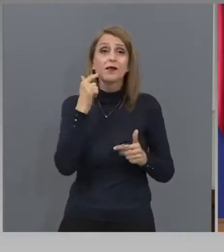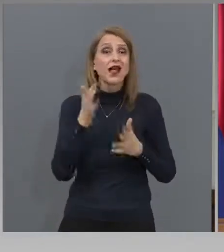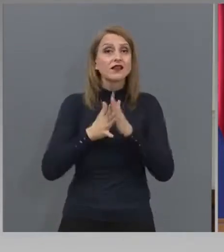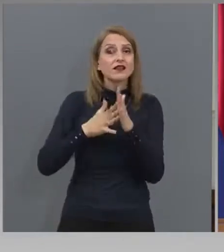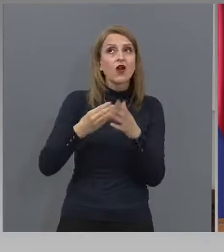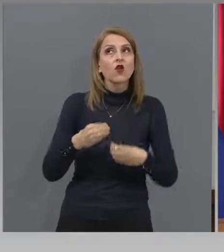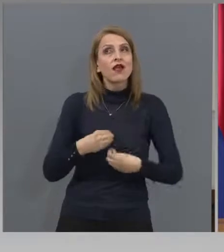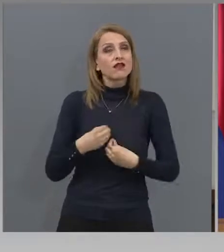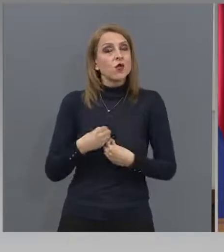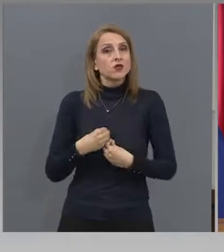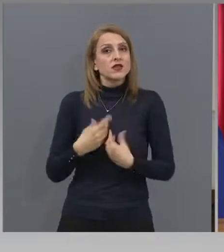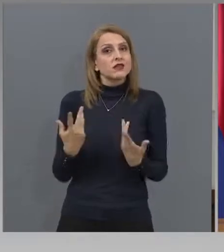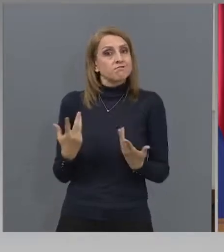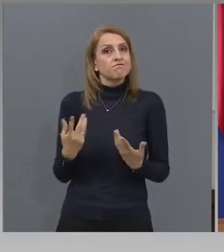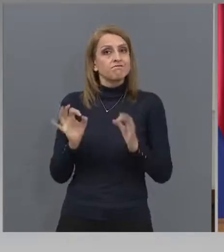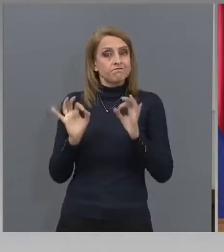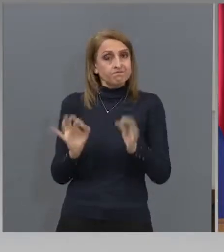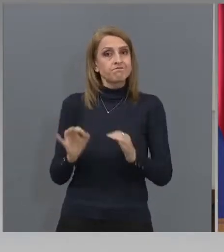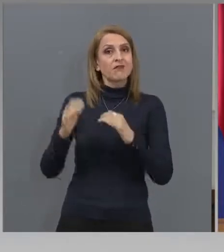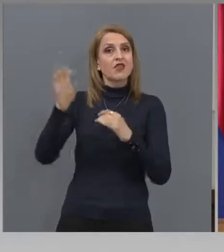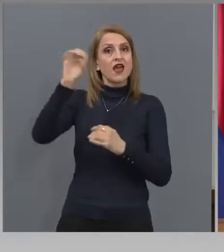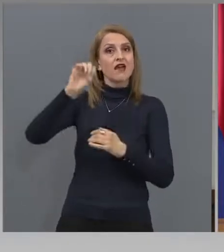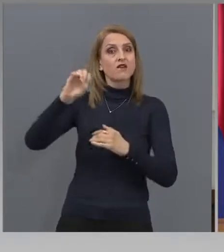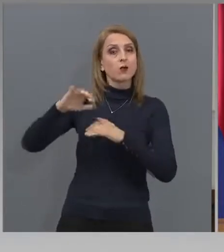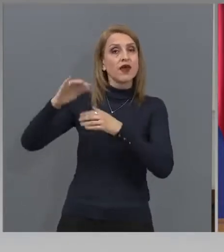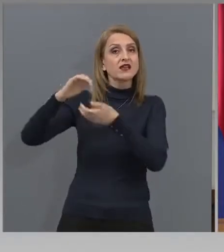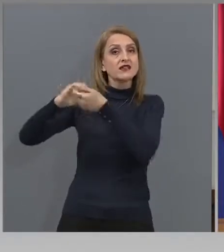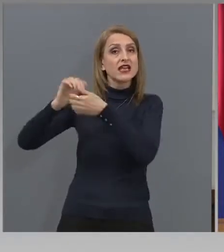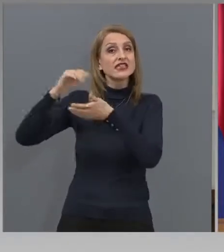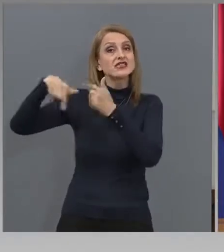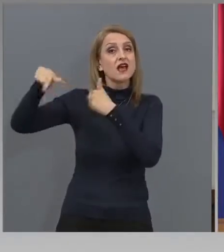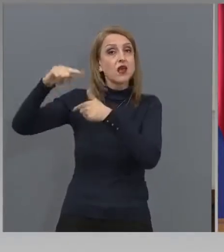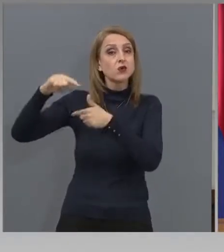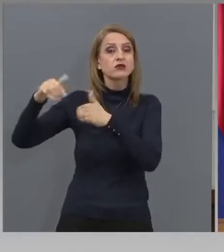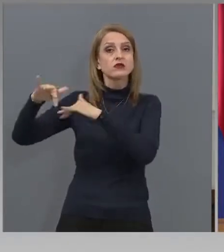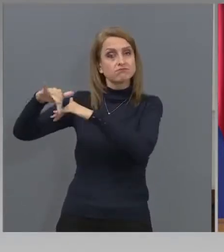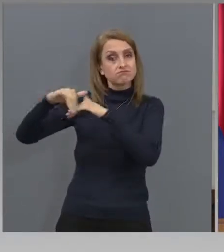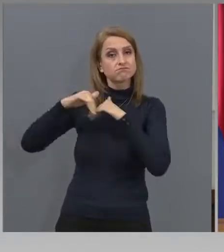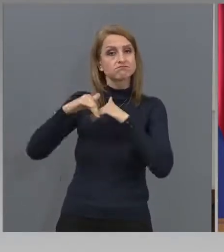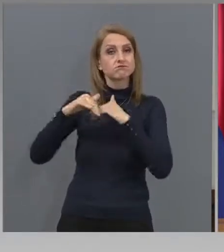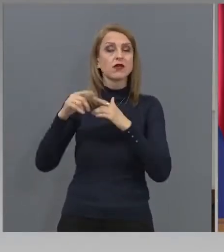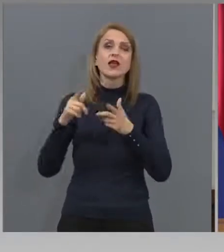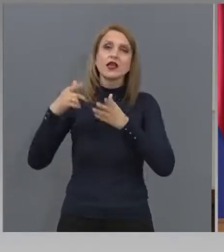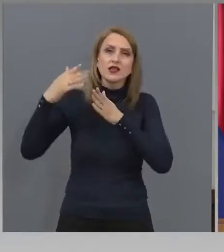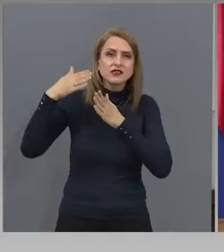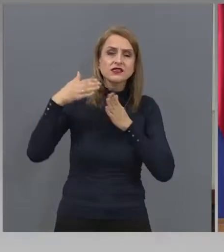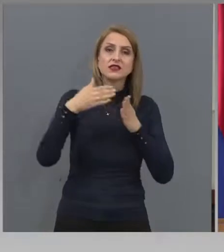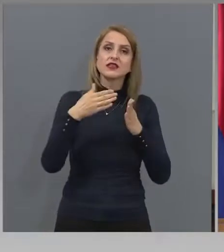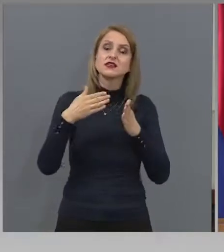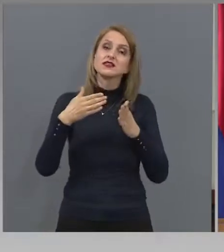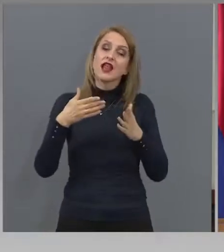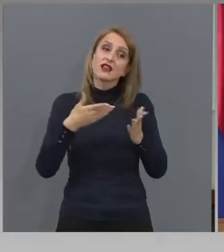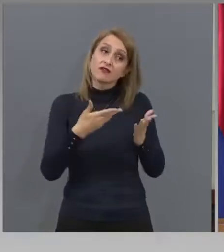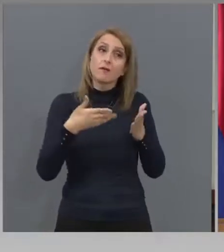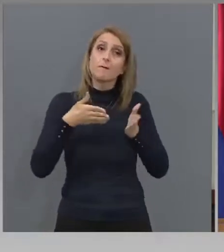че Европейския съюз следва неотклонно пътя си към присъединяването им.